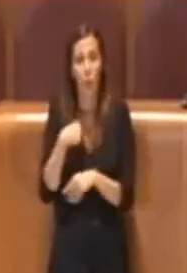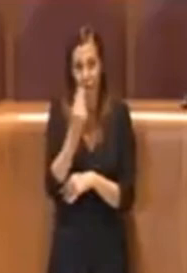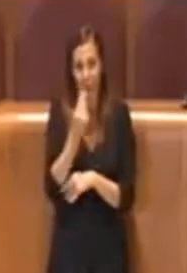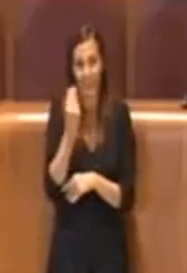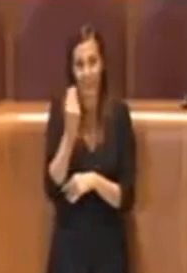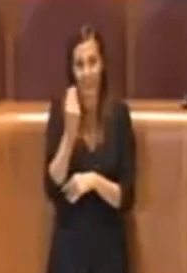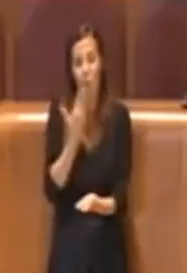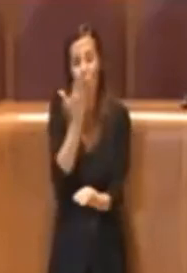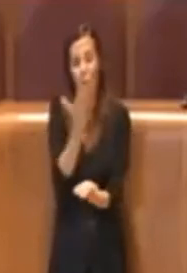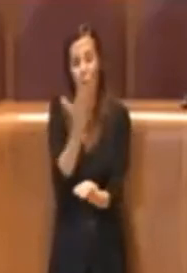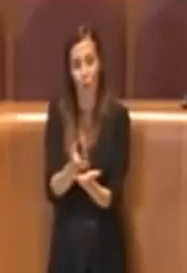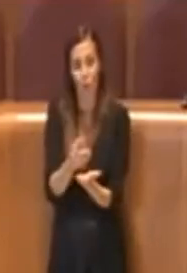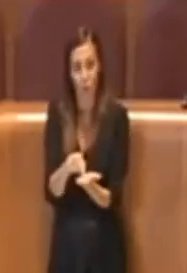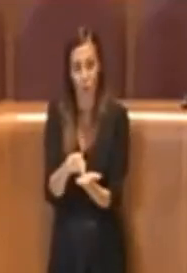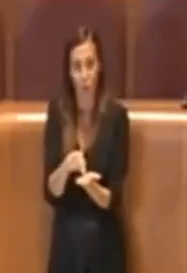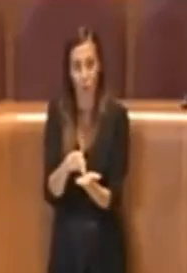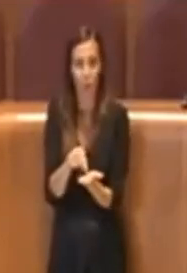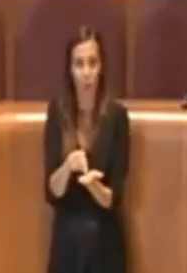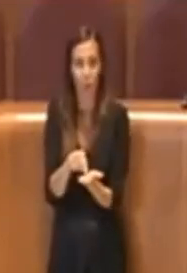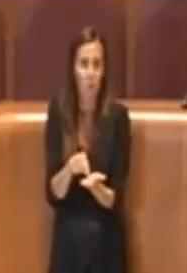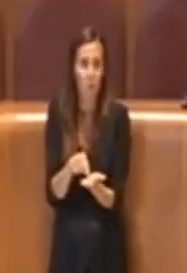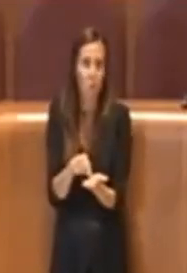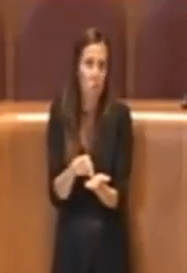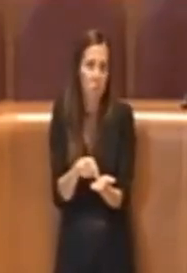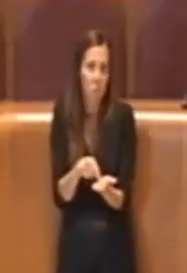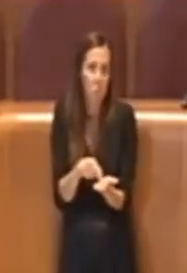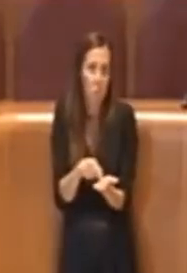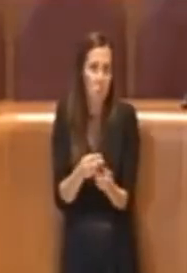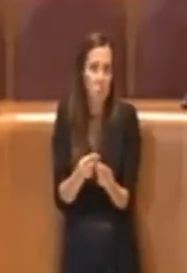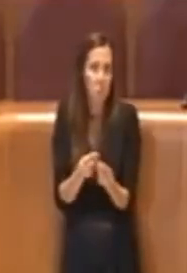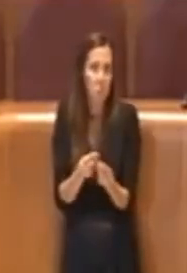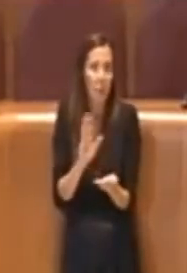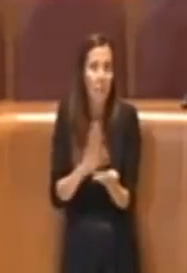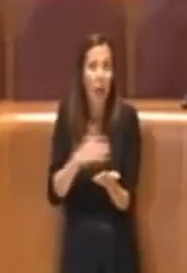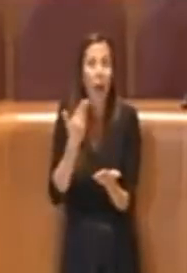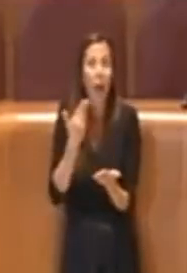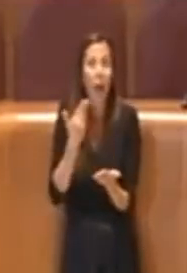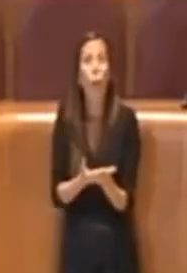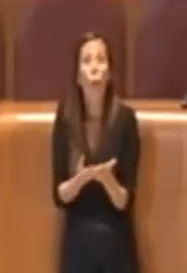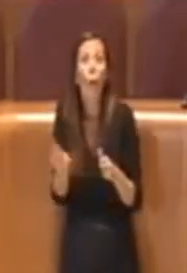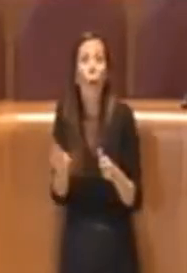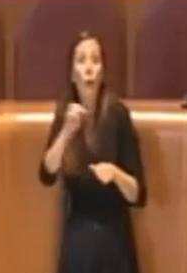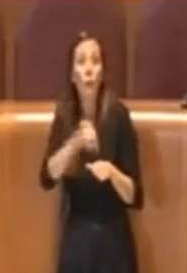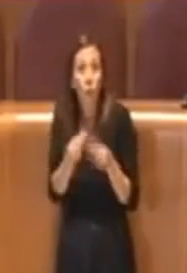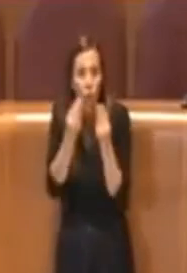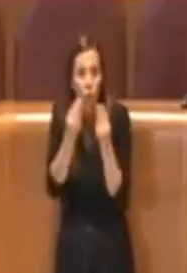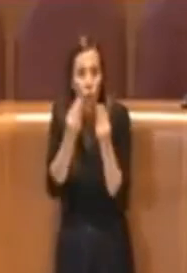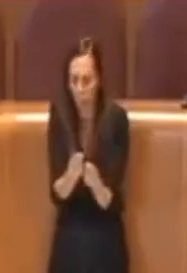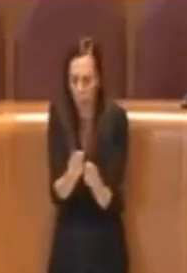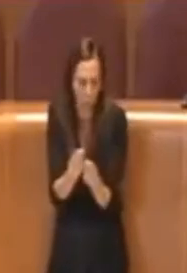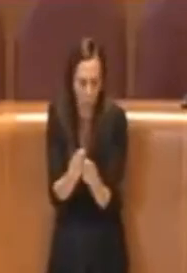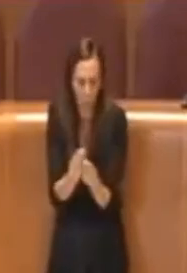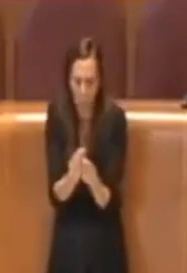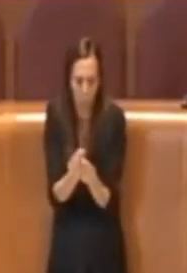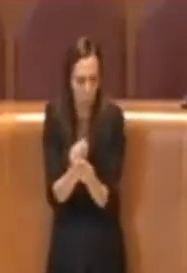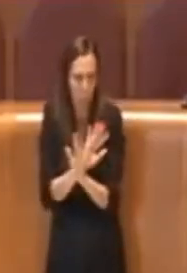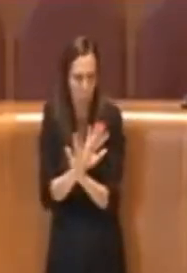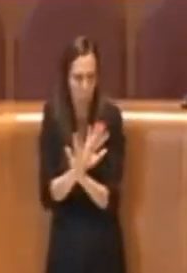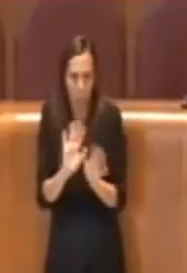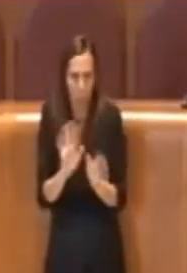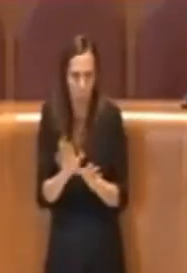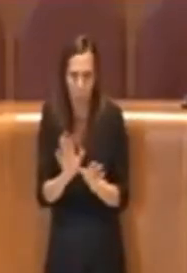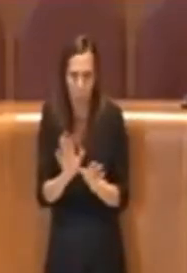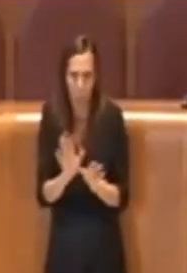questa mozione in realtà non dia nessun valore aggiunto rispetto al problema in generale o rispetto a quello che si